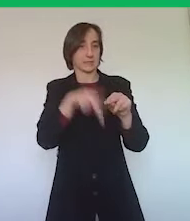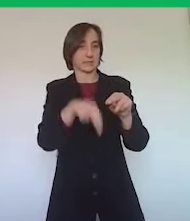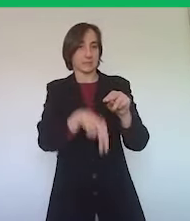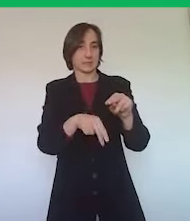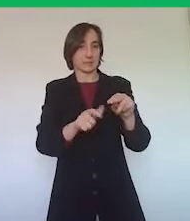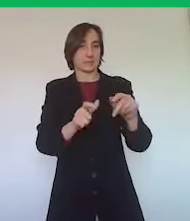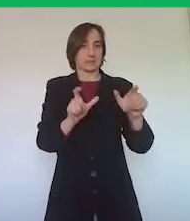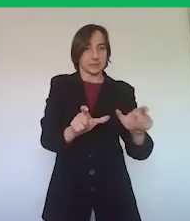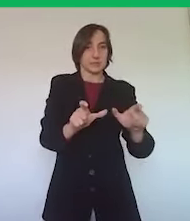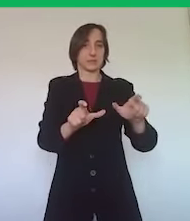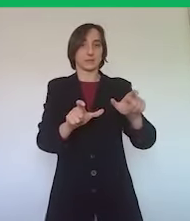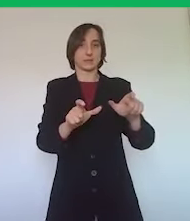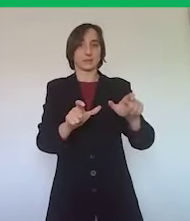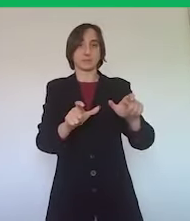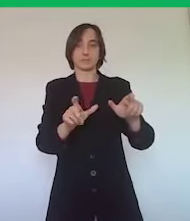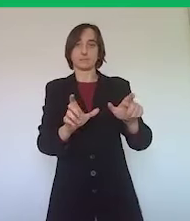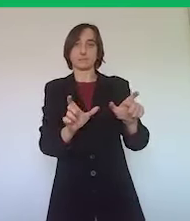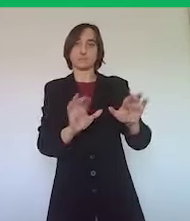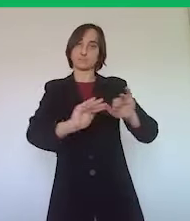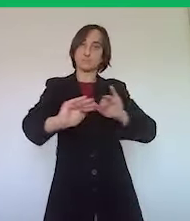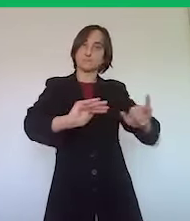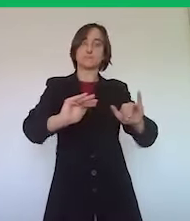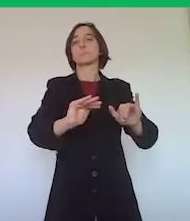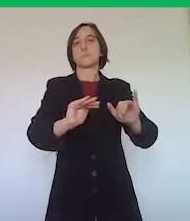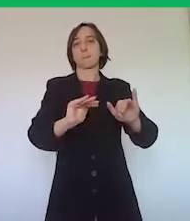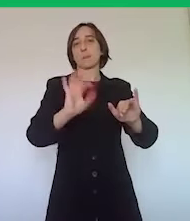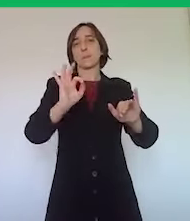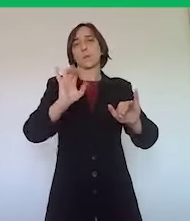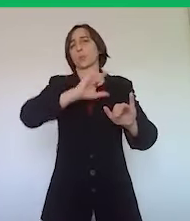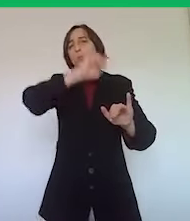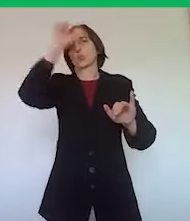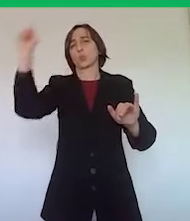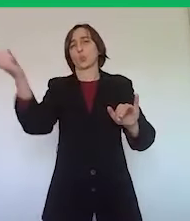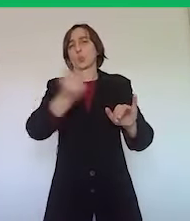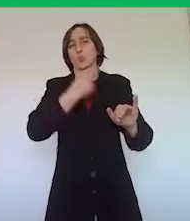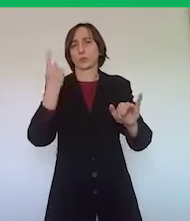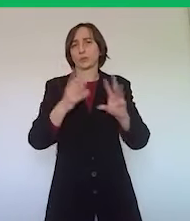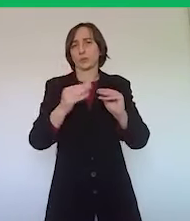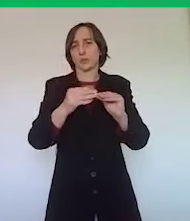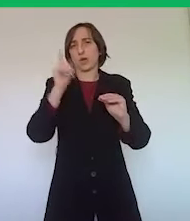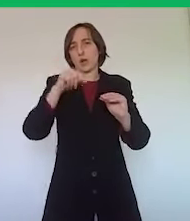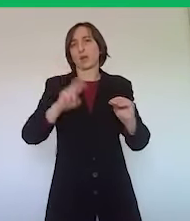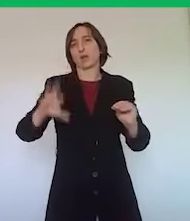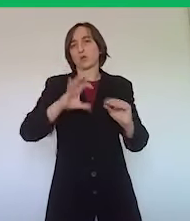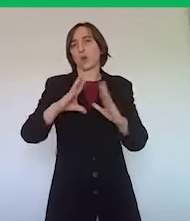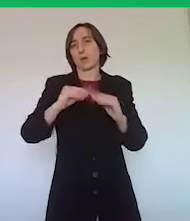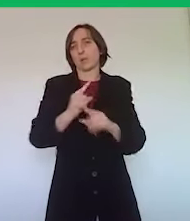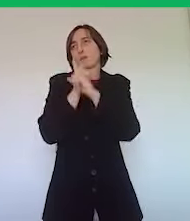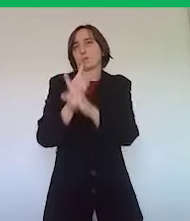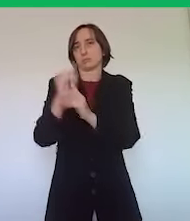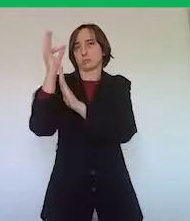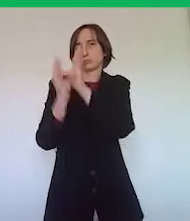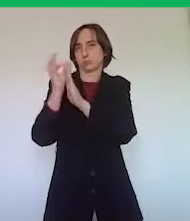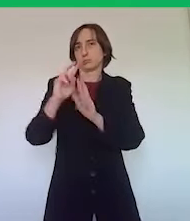la cosa che tutti i governi stanno facendo e che quindi anche naturalmente la Regione Emilia-Romagna ha messo in campo sulla base delle disposizioni